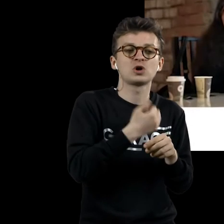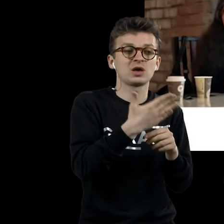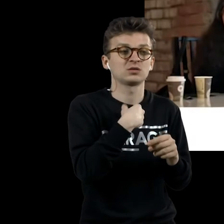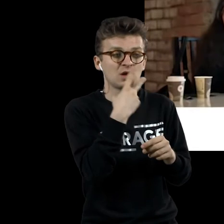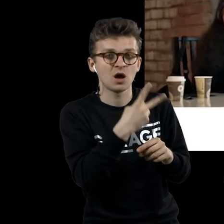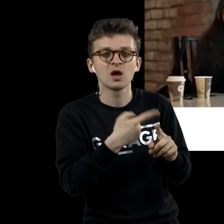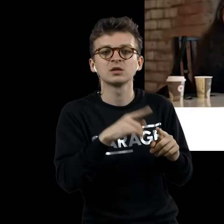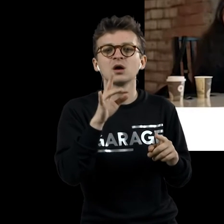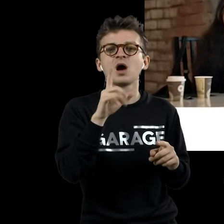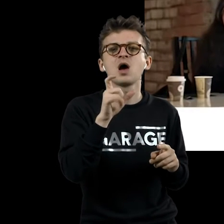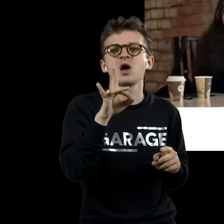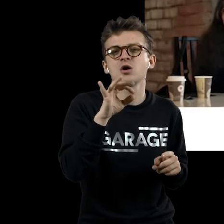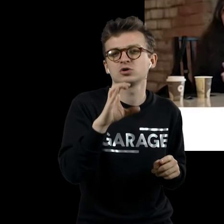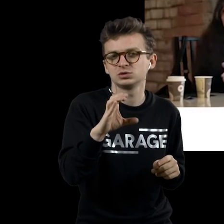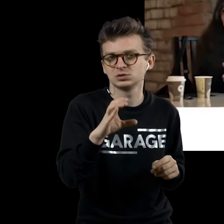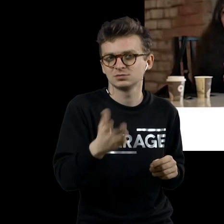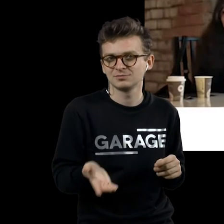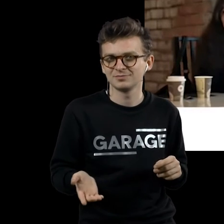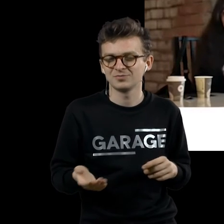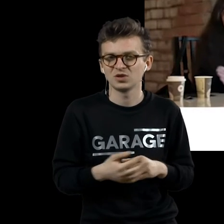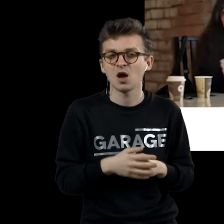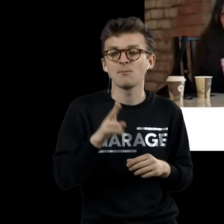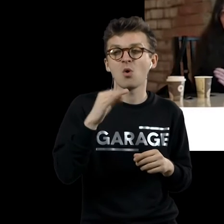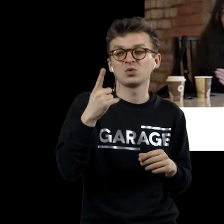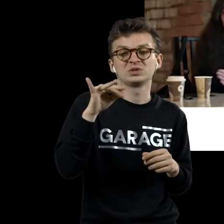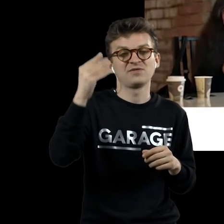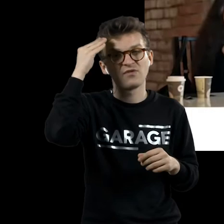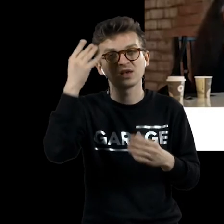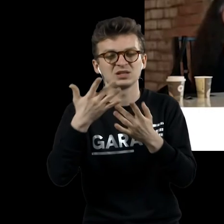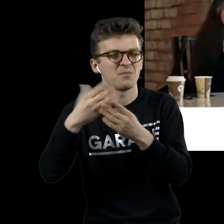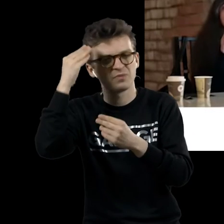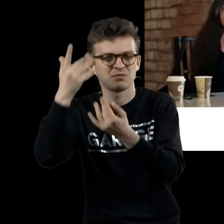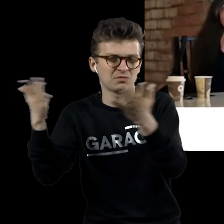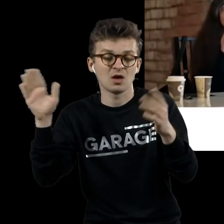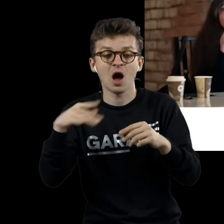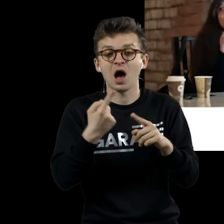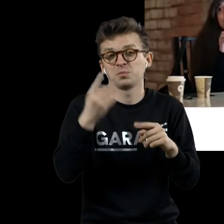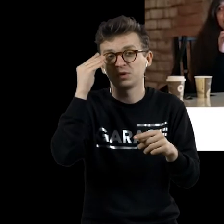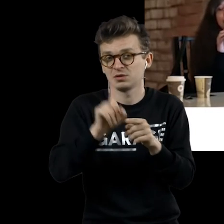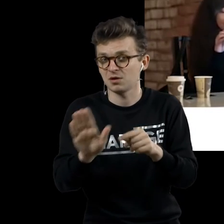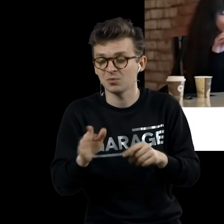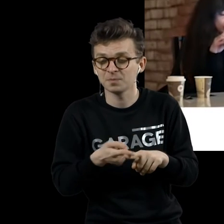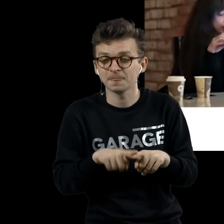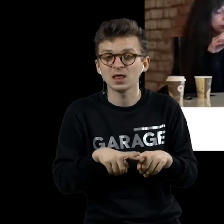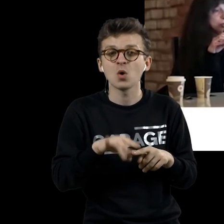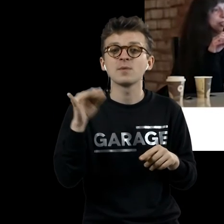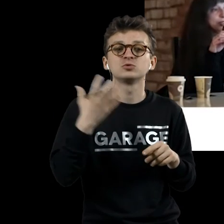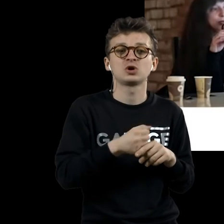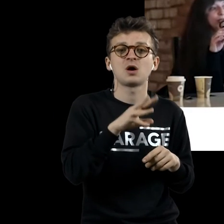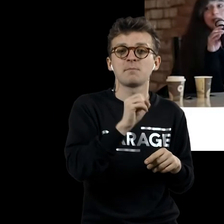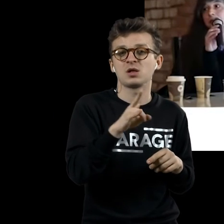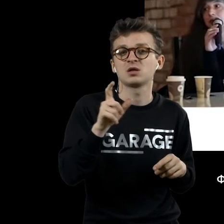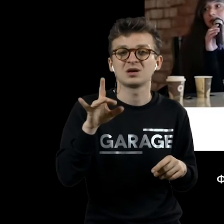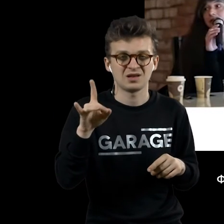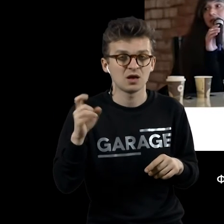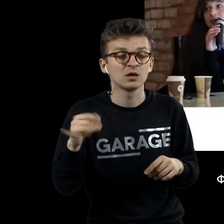жизнь. «Эрос Селяви». Ну, по одной из версий, там есть несколько версий. Фотография, сделанная Монреем, замечательная